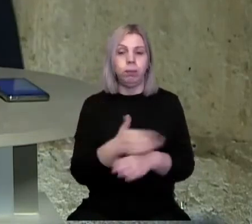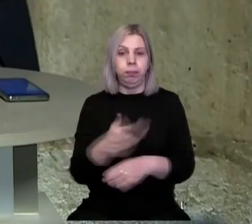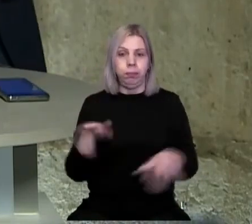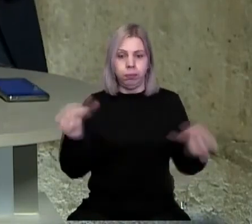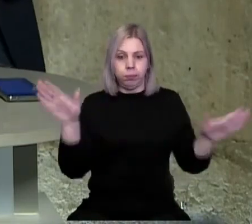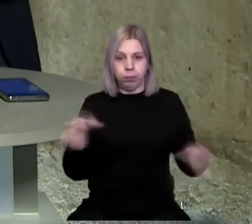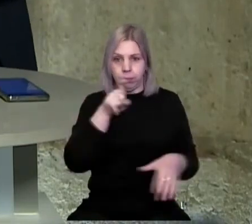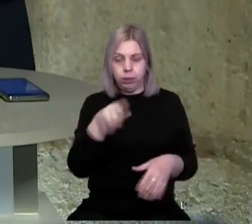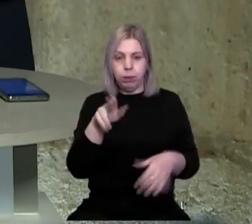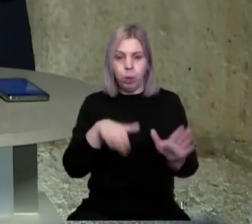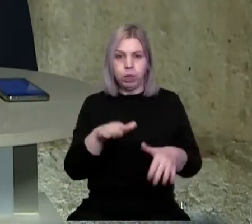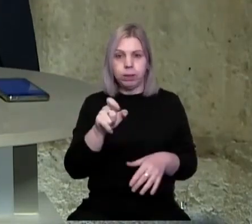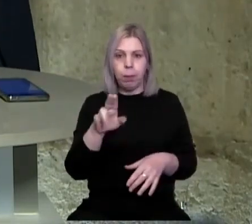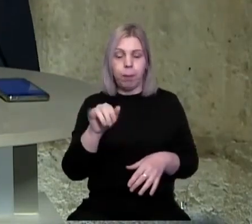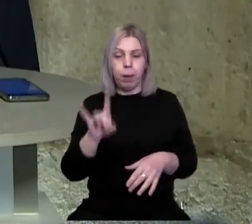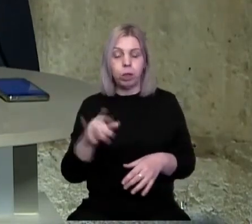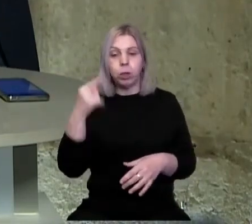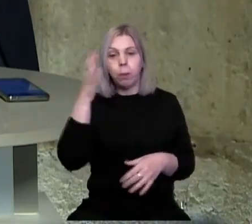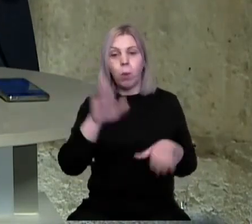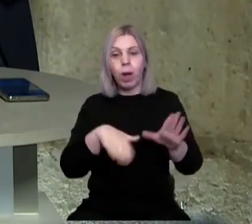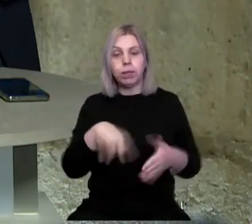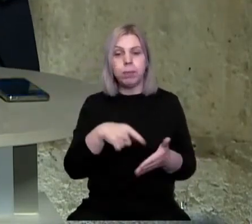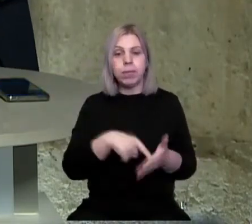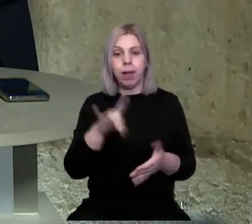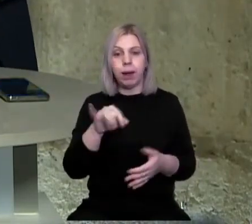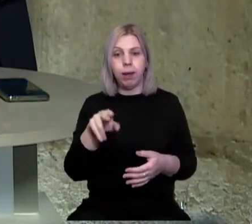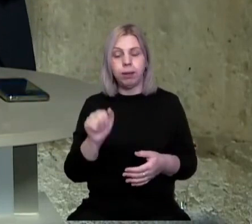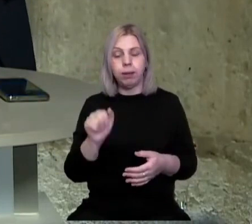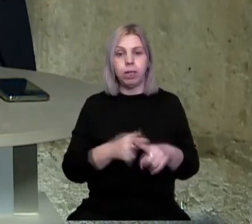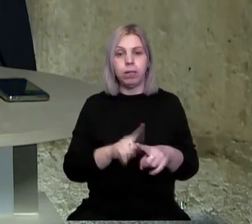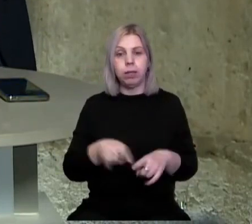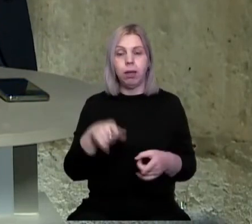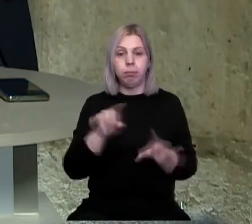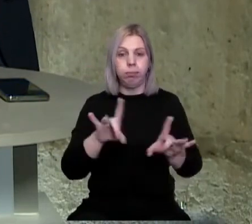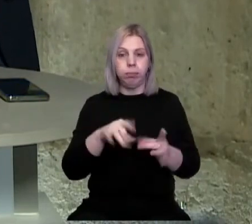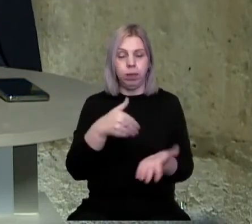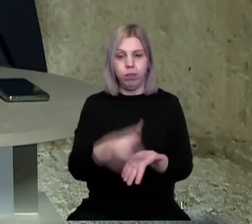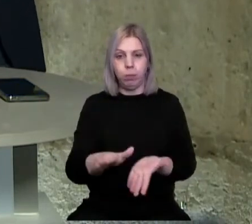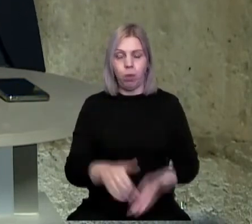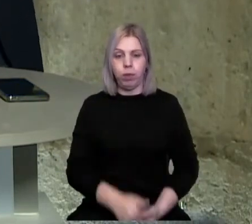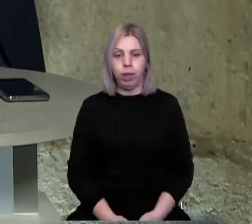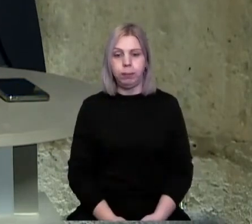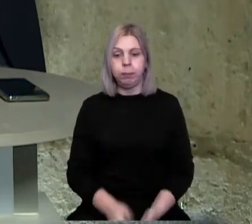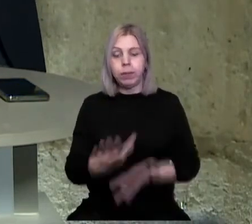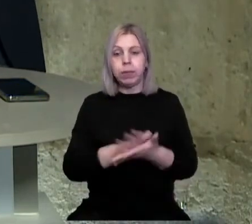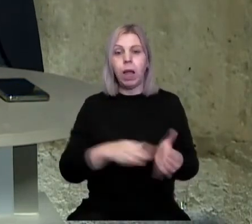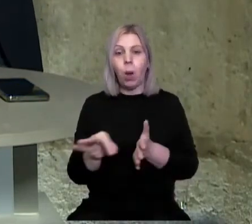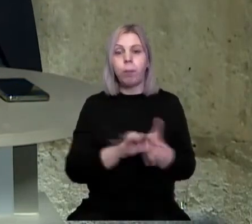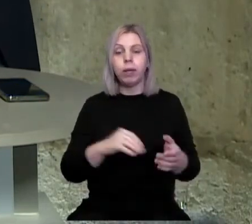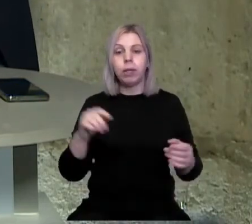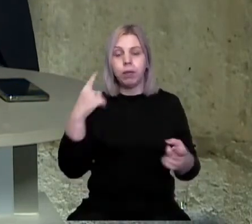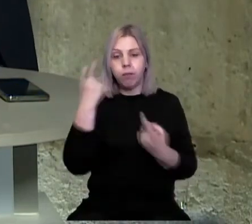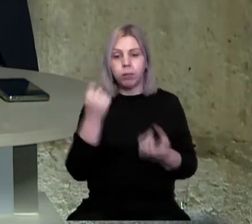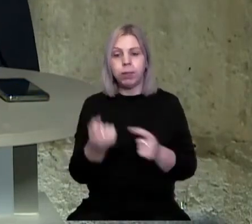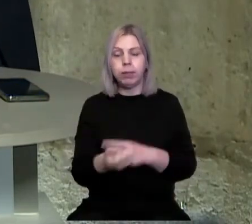Мукашівська замку Пиланок. Ну і нагадаємо, що Мукашівська міська рада рішення це коментувати відмовилася. Далі оперативна інформація